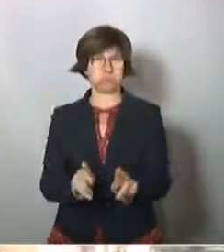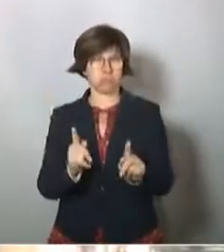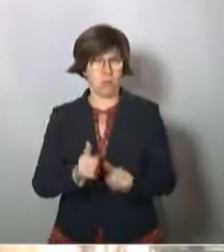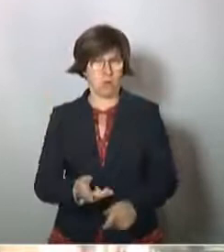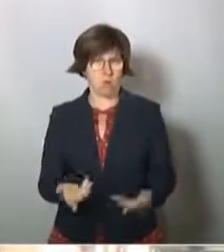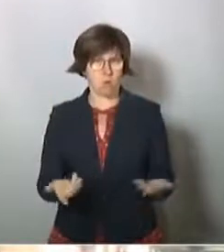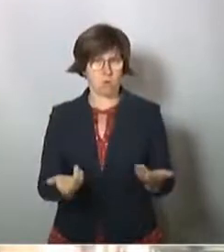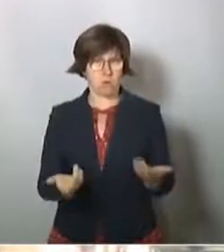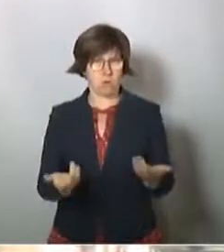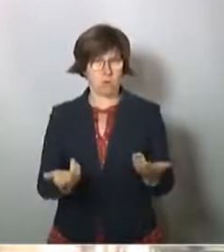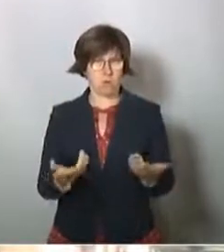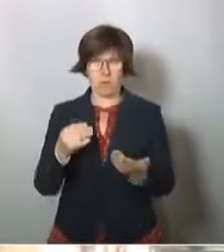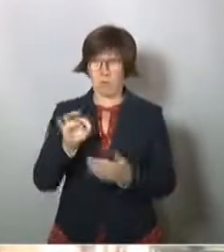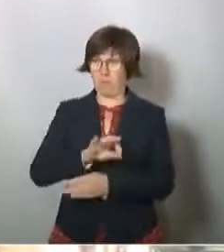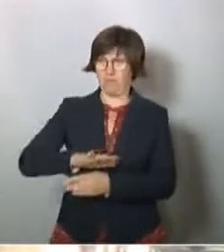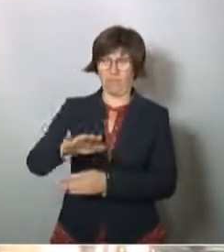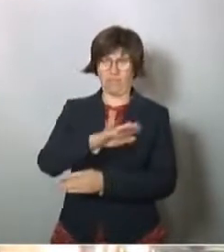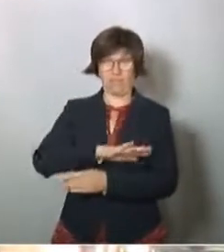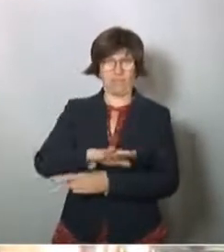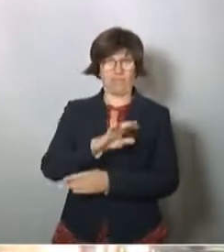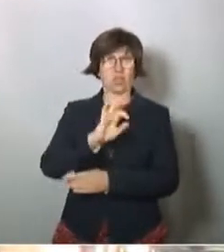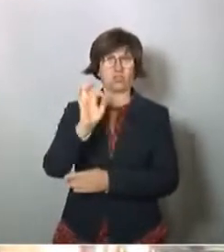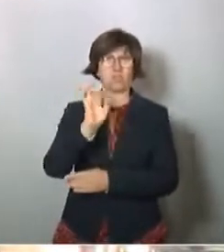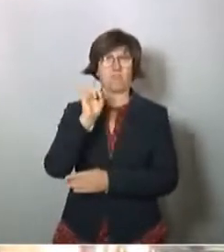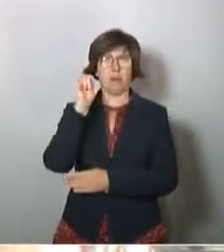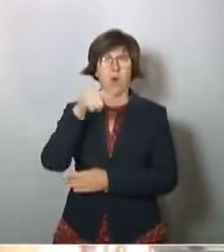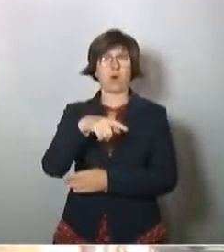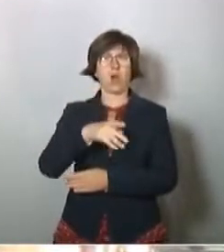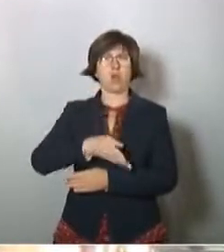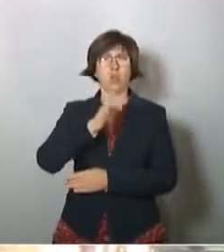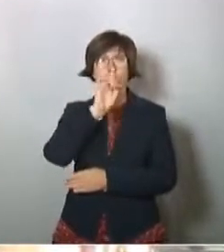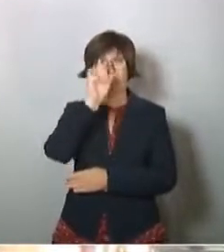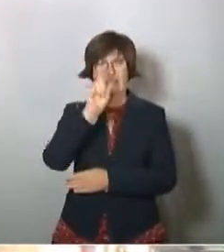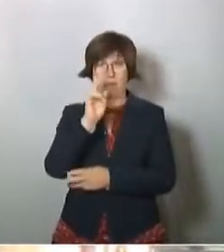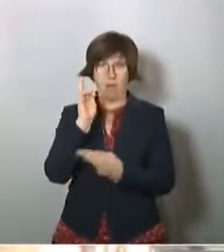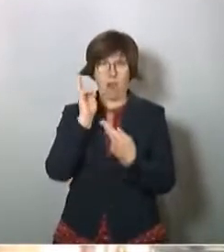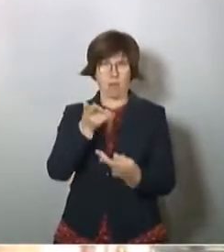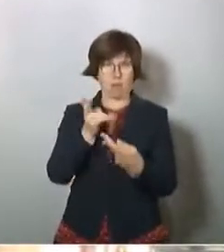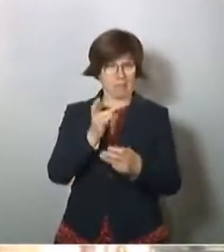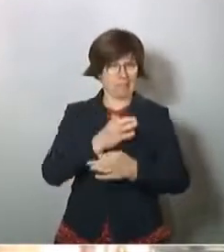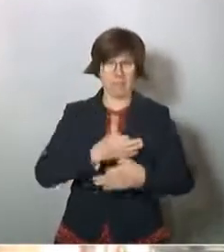in dem Fall tragischerweise auch sogar an Norditalien,